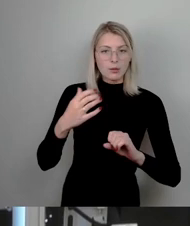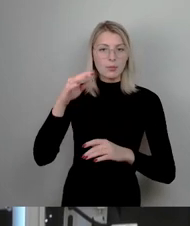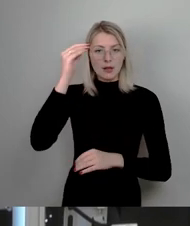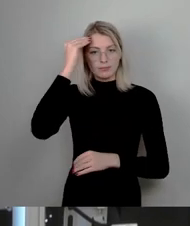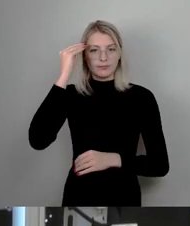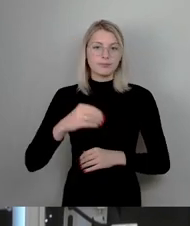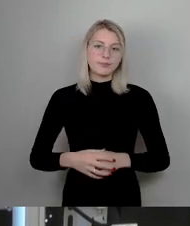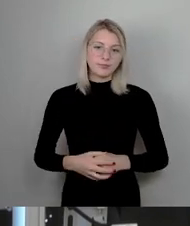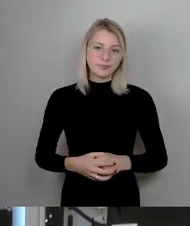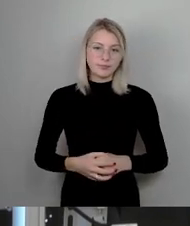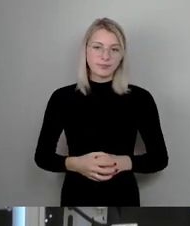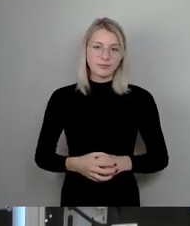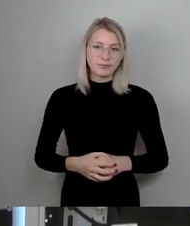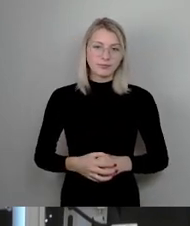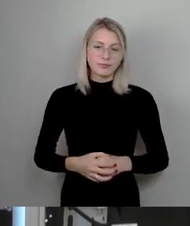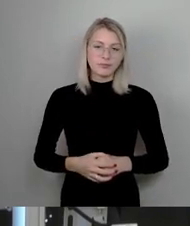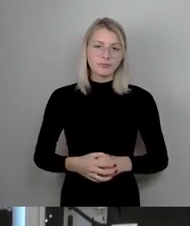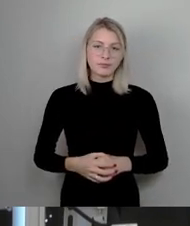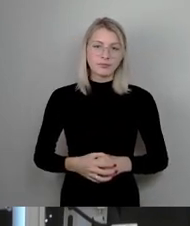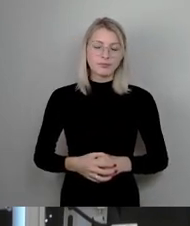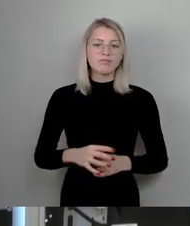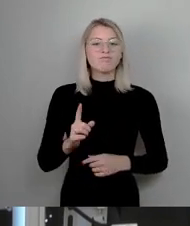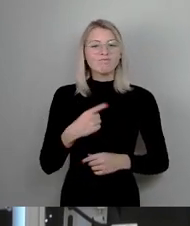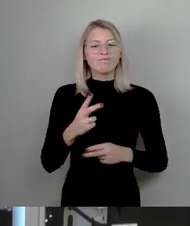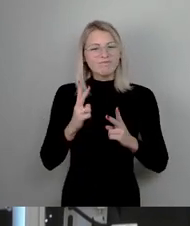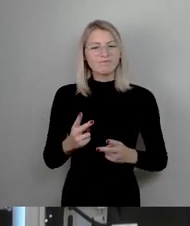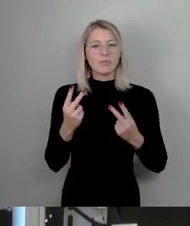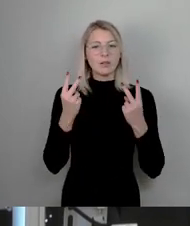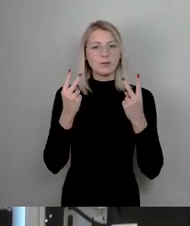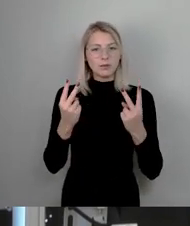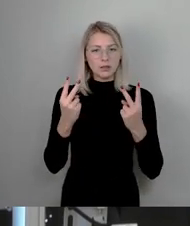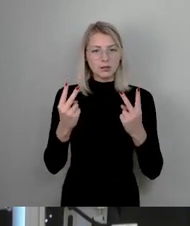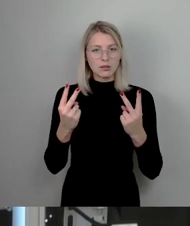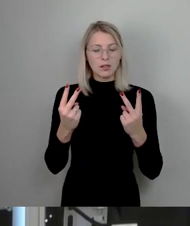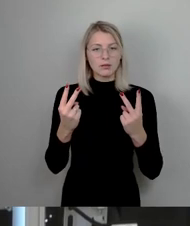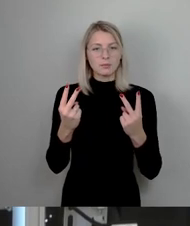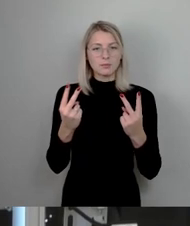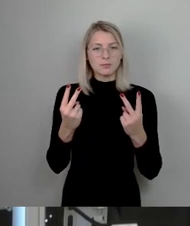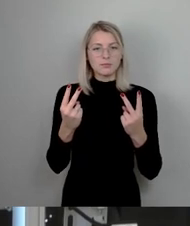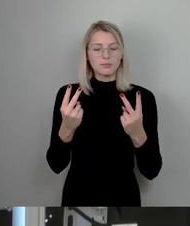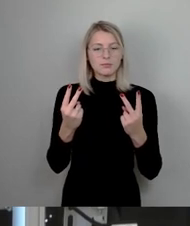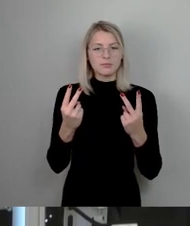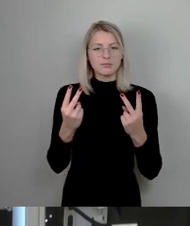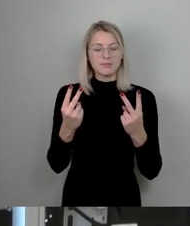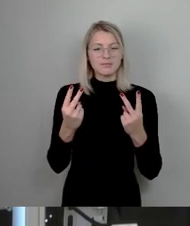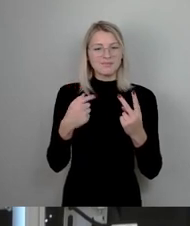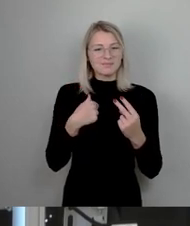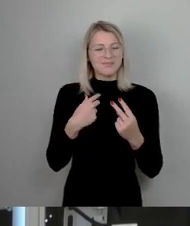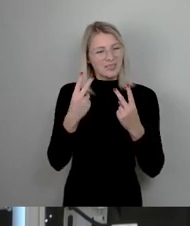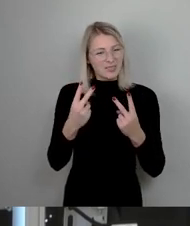Wir sind ein wichtiger Punkt in Dresdens